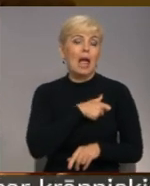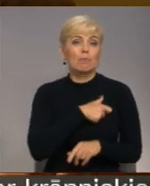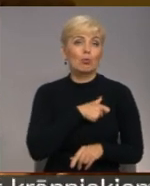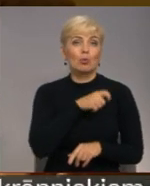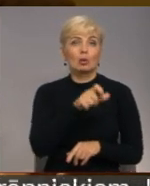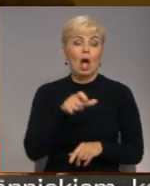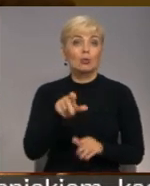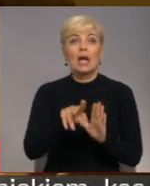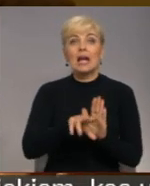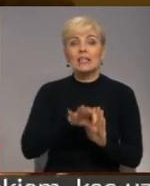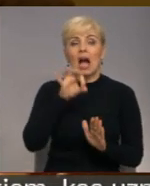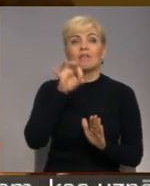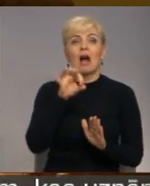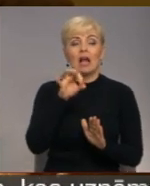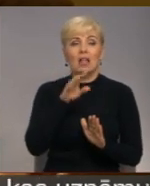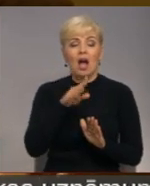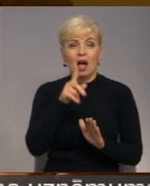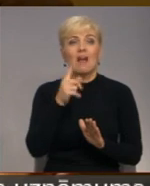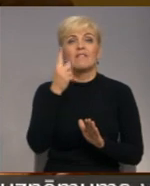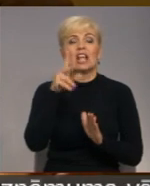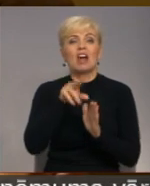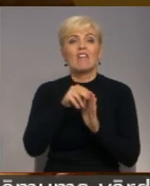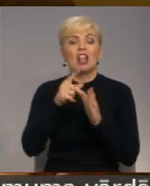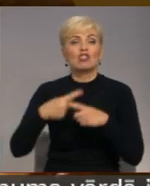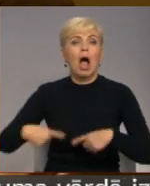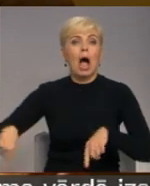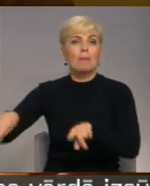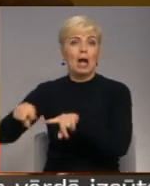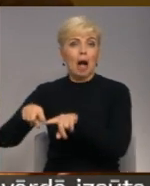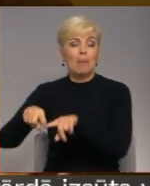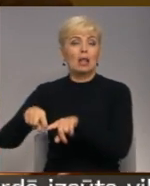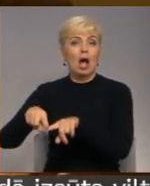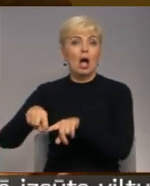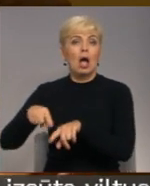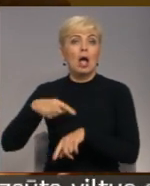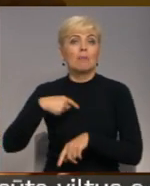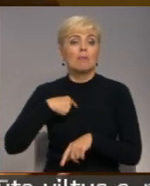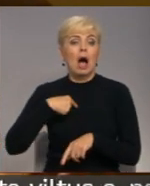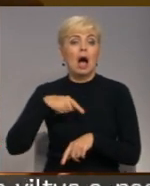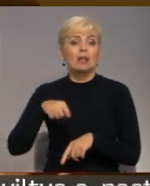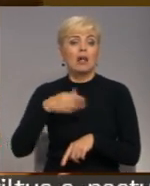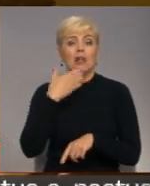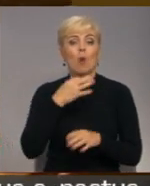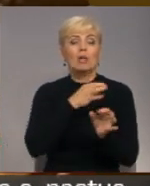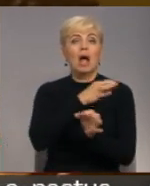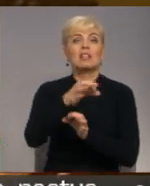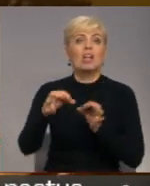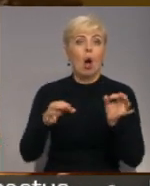ko jau ir vienmākdāt vēlēšanu apgadumā, jo nav jau šī dialoga,